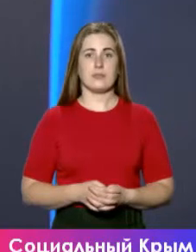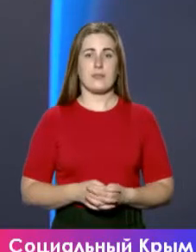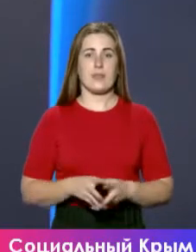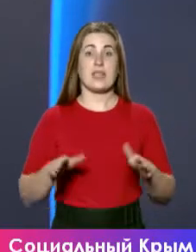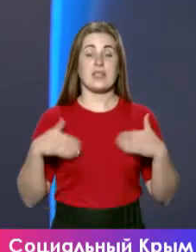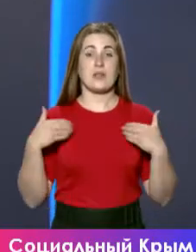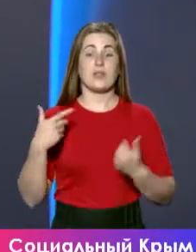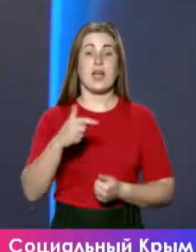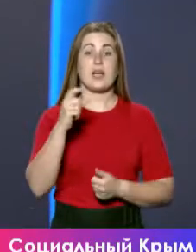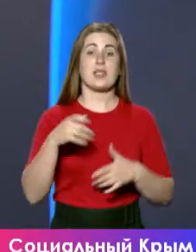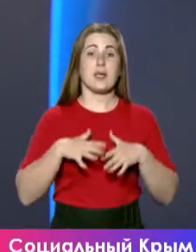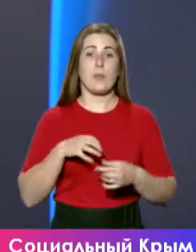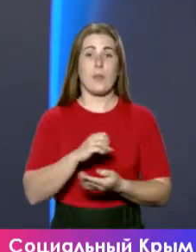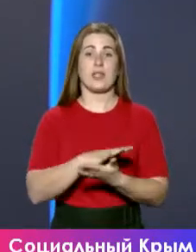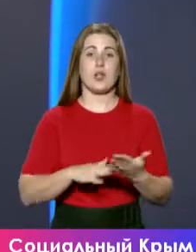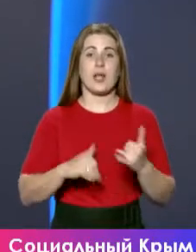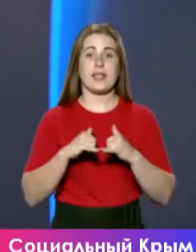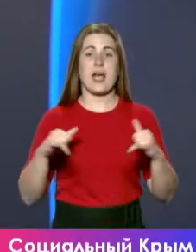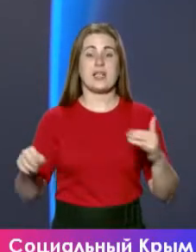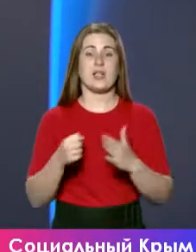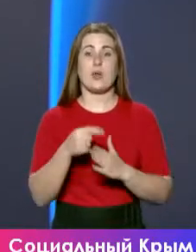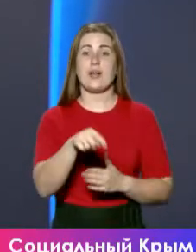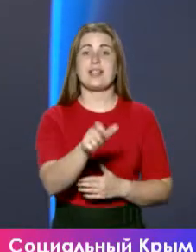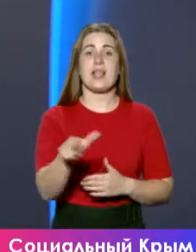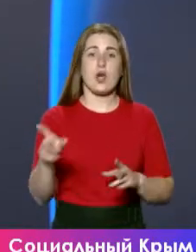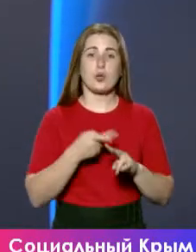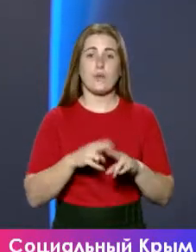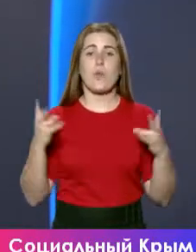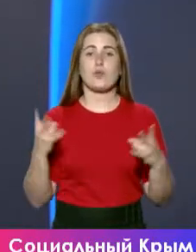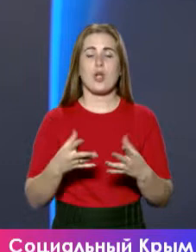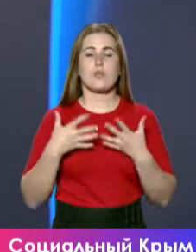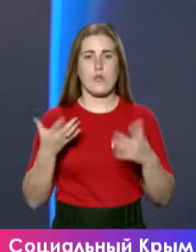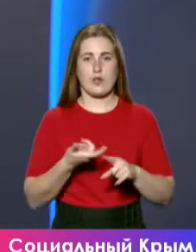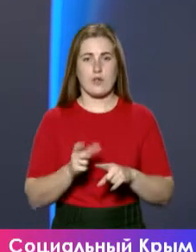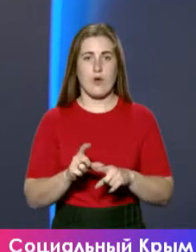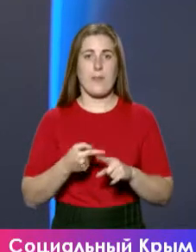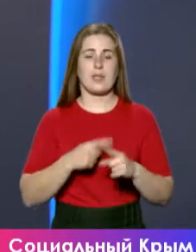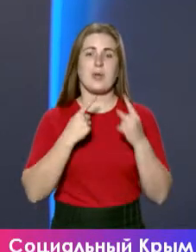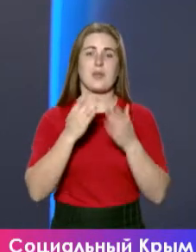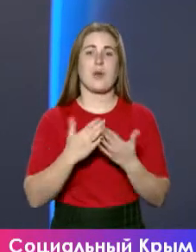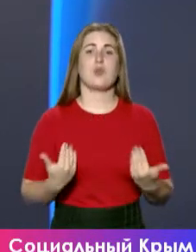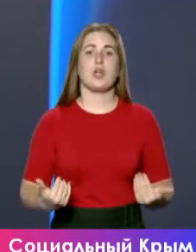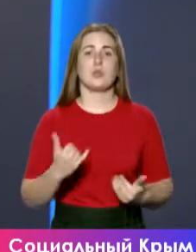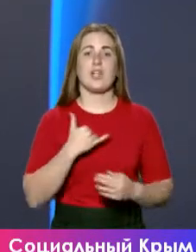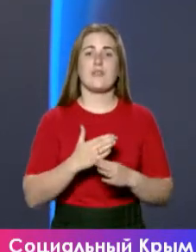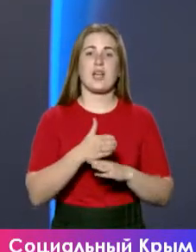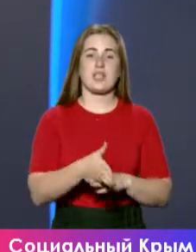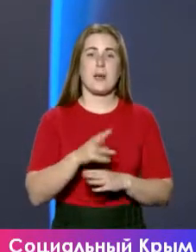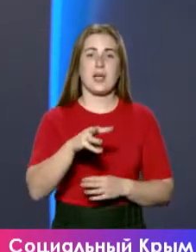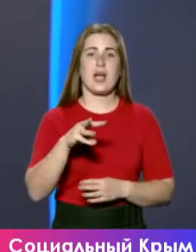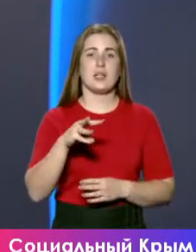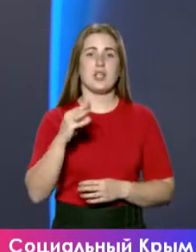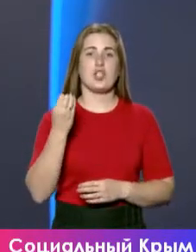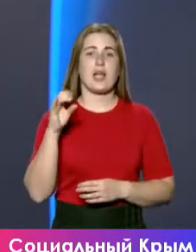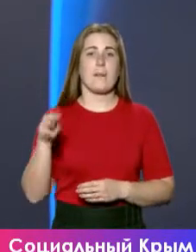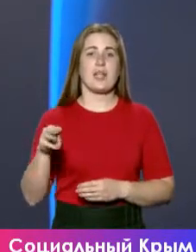Здравствуйте! Газ в Крыму продолжает доходить до тех, кто в нем нуждается больше всего. Об этом мы не только поговорим прямо сейчас. У нас в гостях Михаил